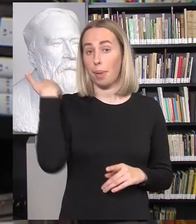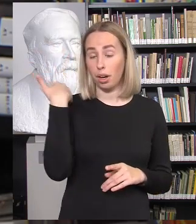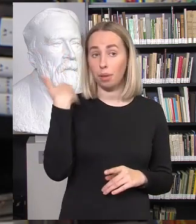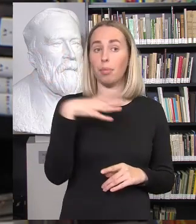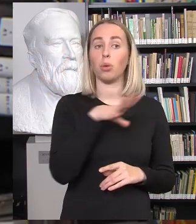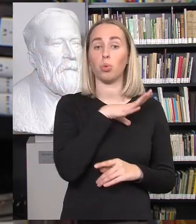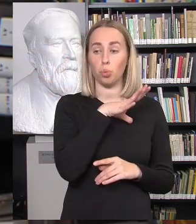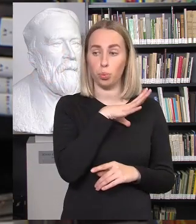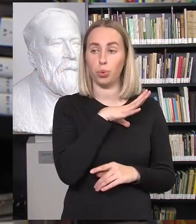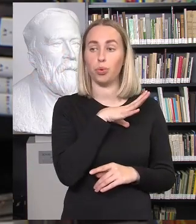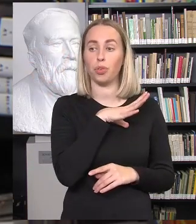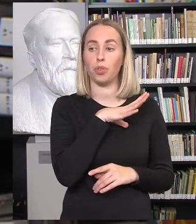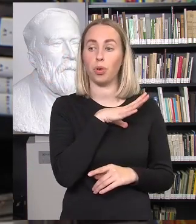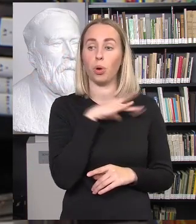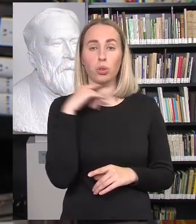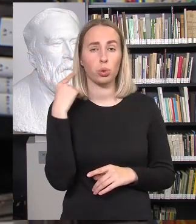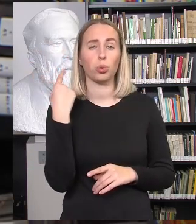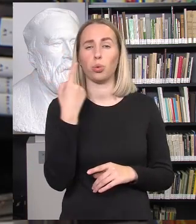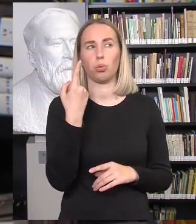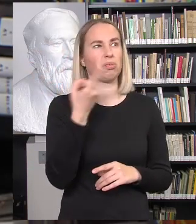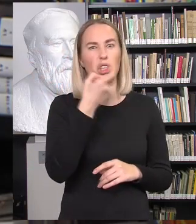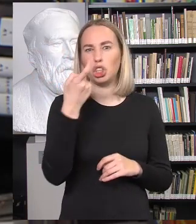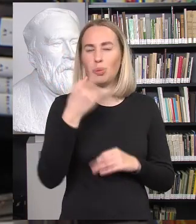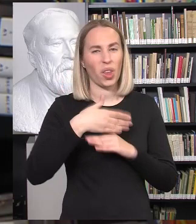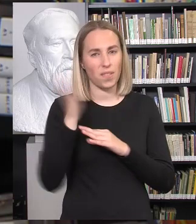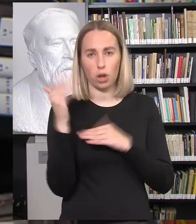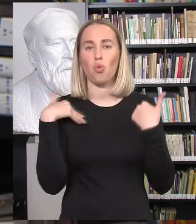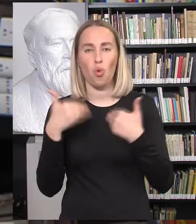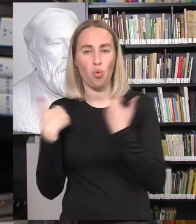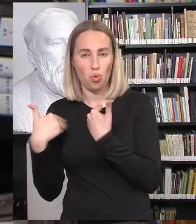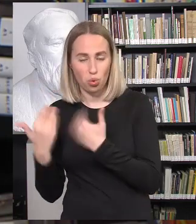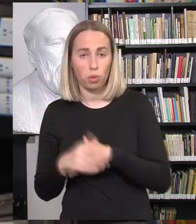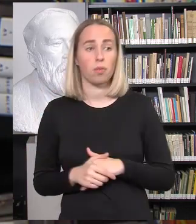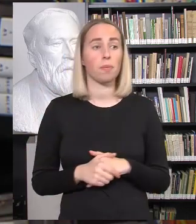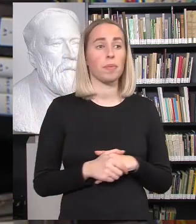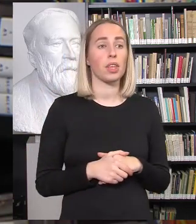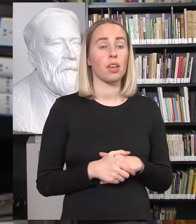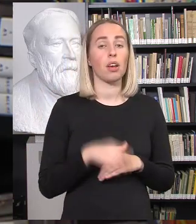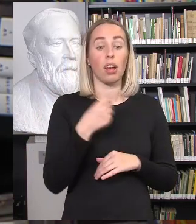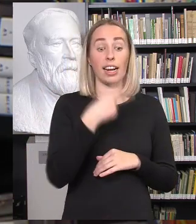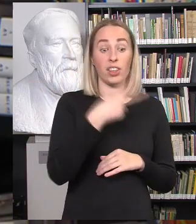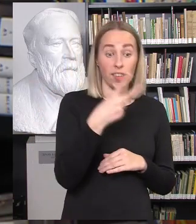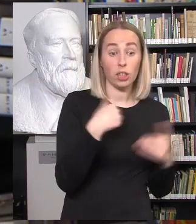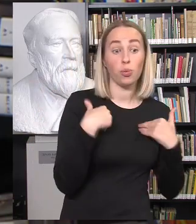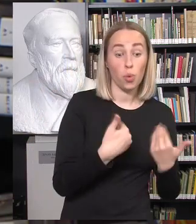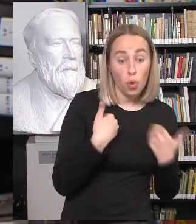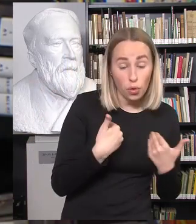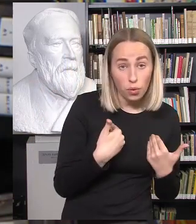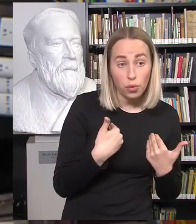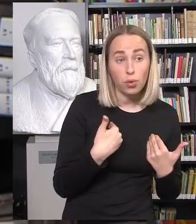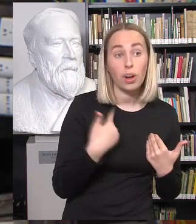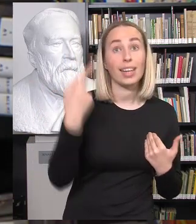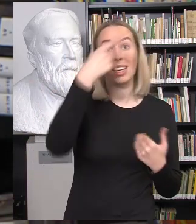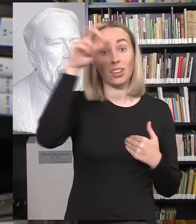virš, labai daug, ten virš šimto rekomendacijų. Ir apie virš dvidešimų rekomendacijų buvo skirta Lietuvai, kitų